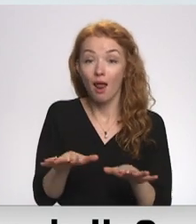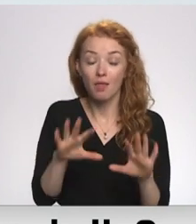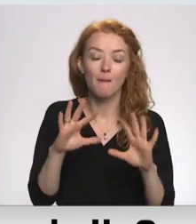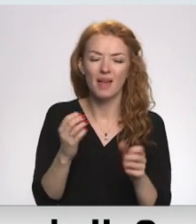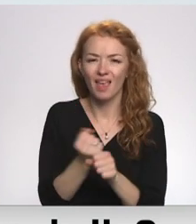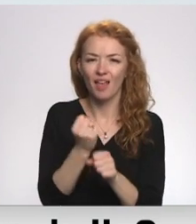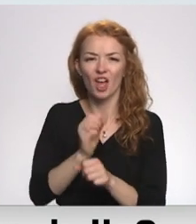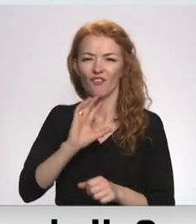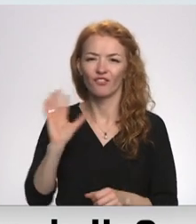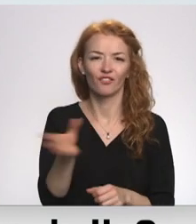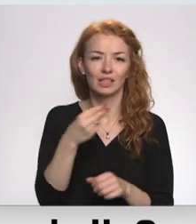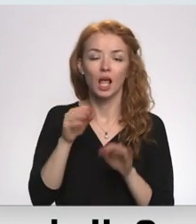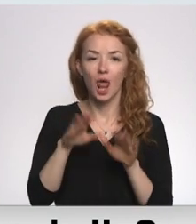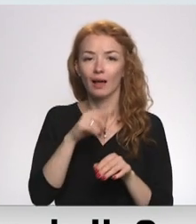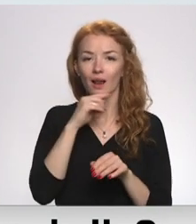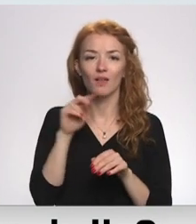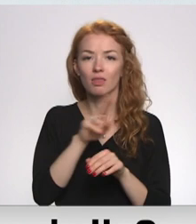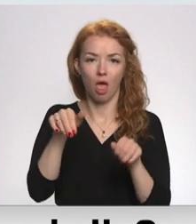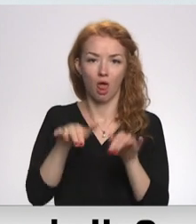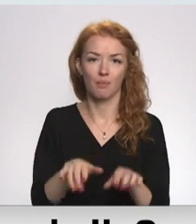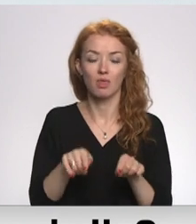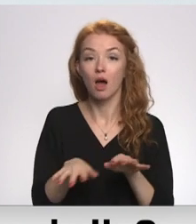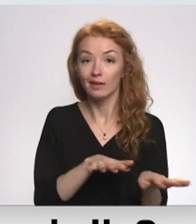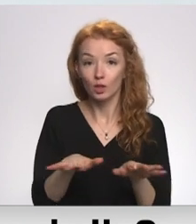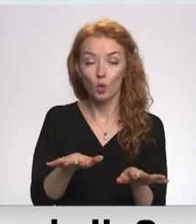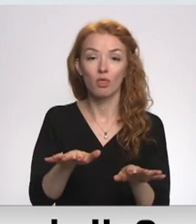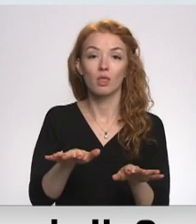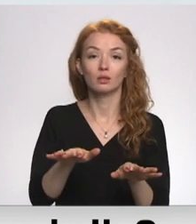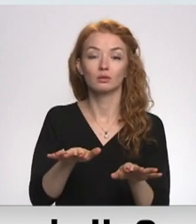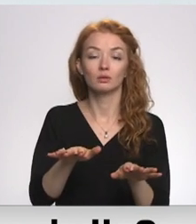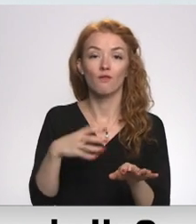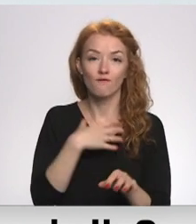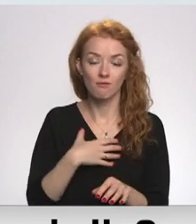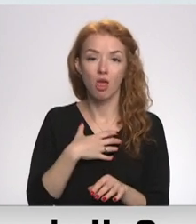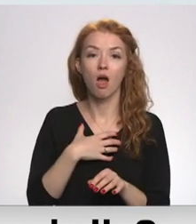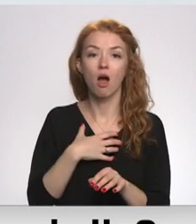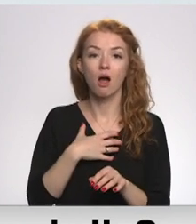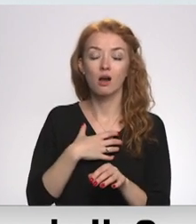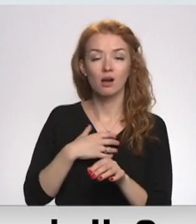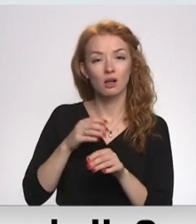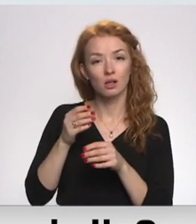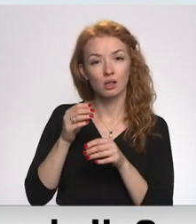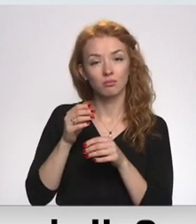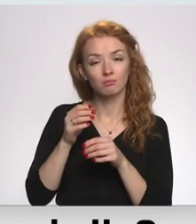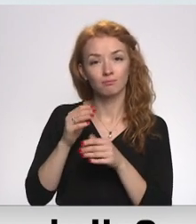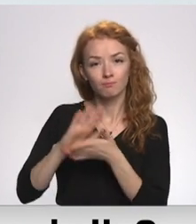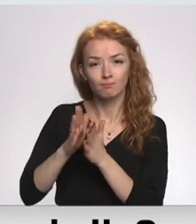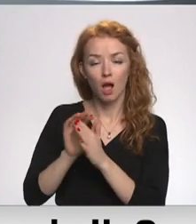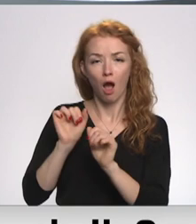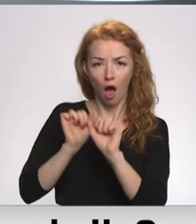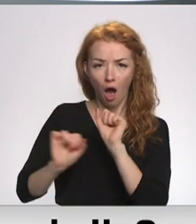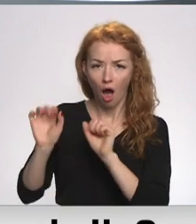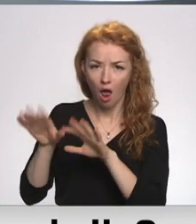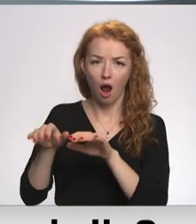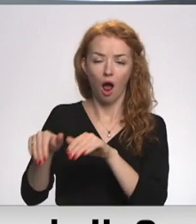viss, lai panāk, šāds solis netiktu izdarīts. Tātad atturēšana būtu pats galvenās strateģijas sastāvdaļa.